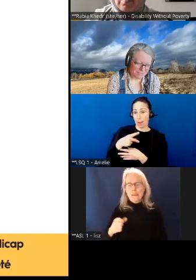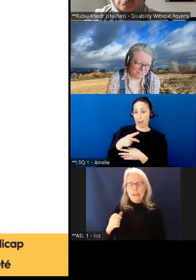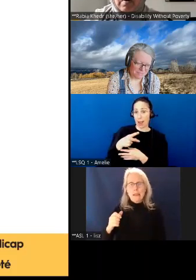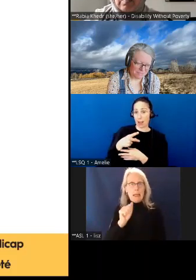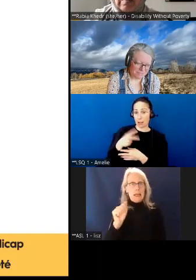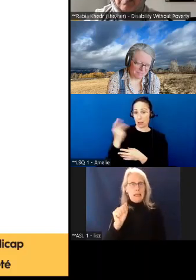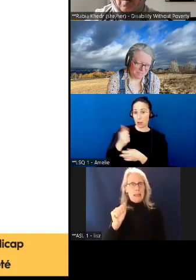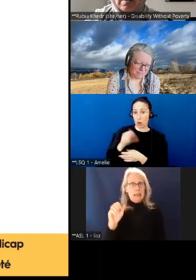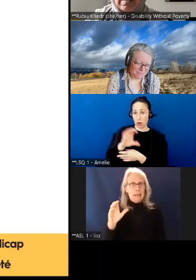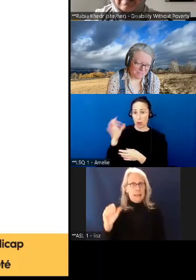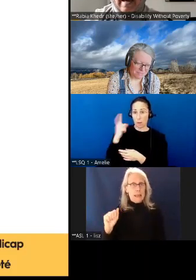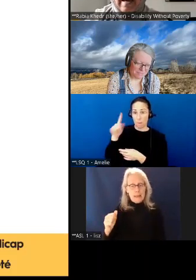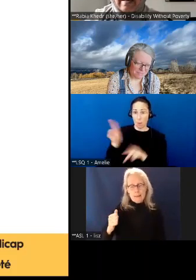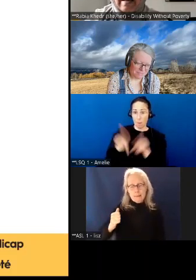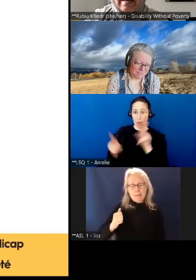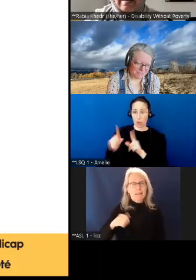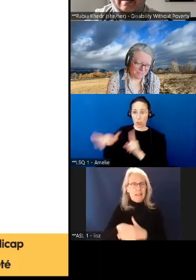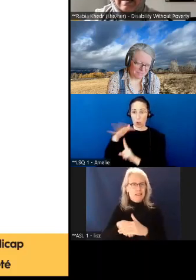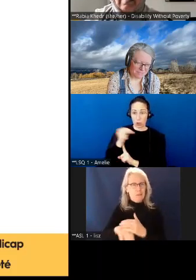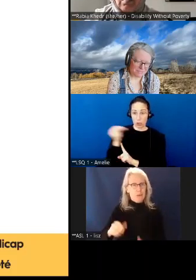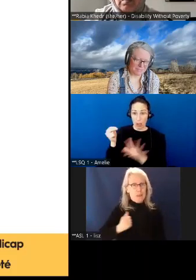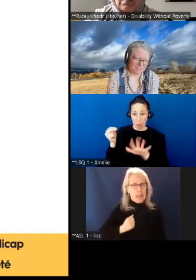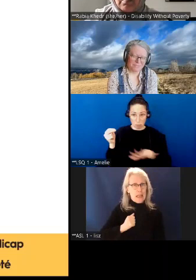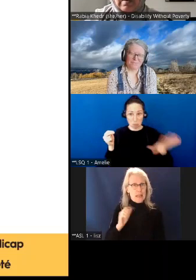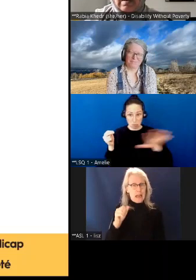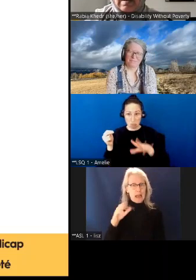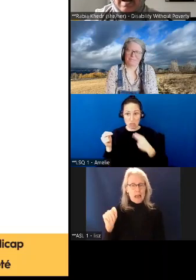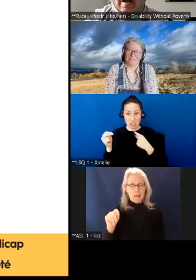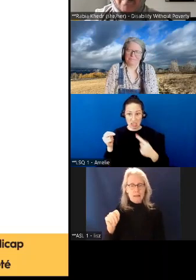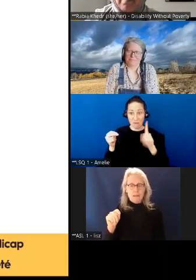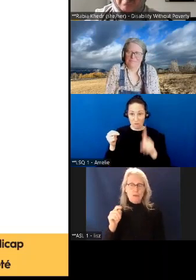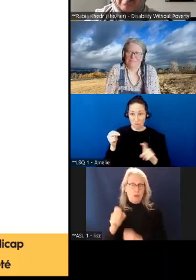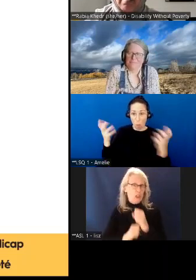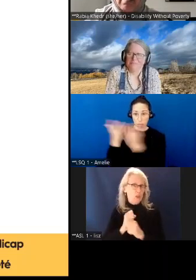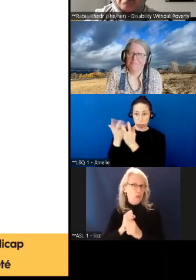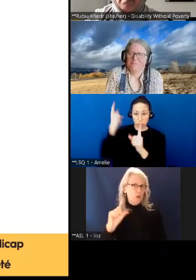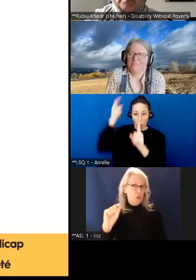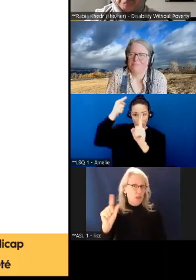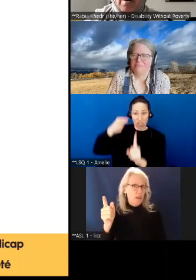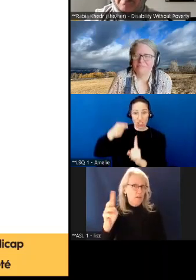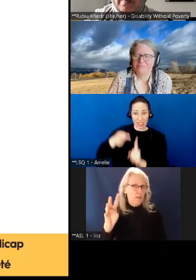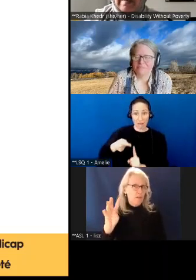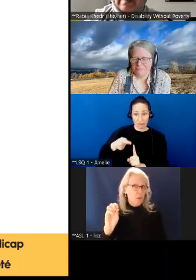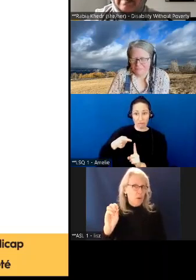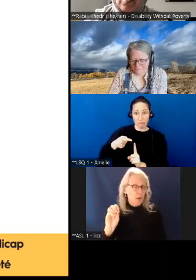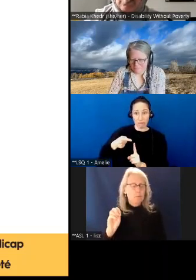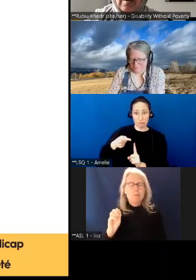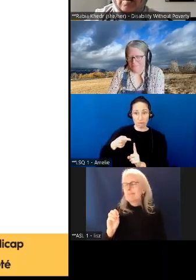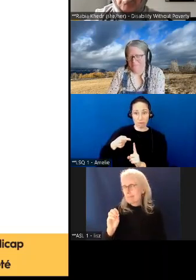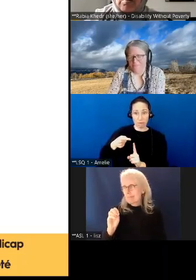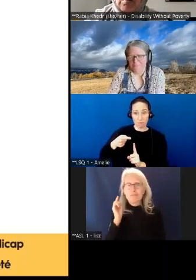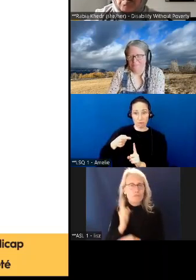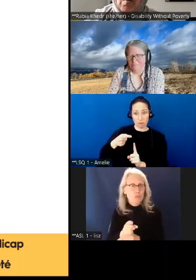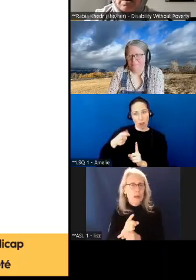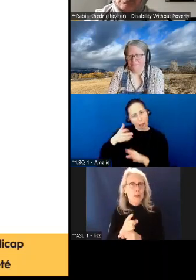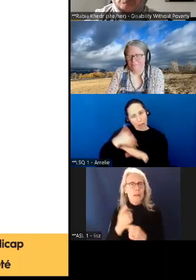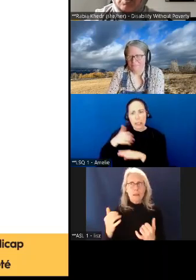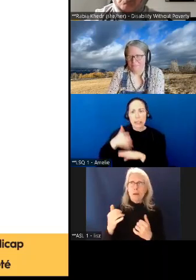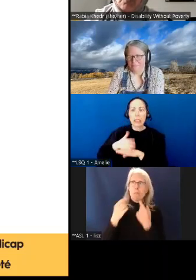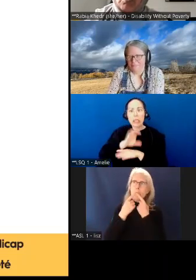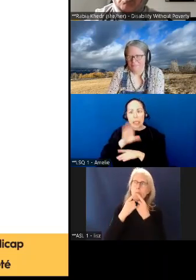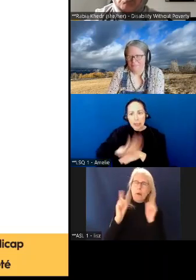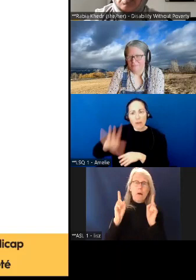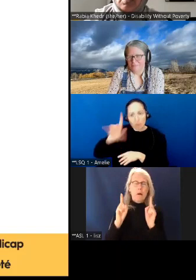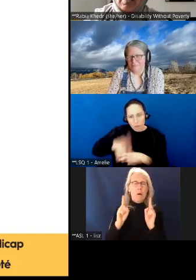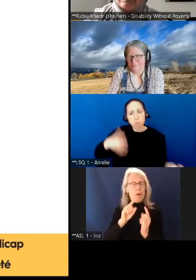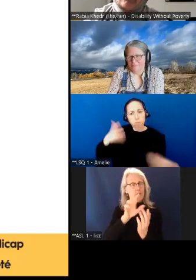répondre aux objectifs de l'accessibilité au Canada.